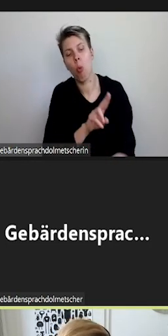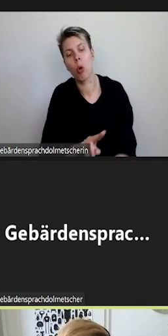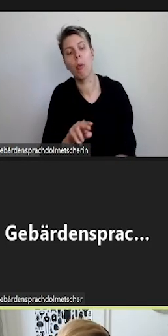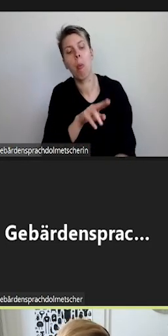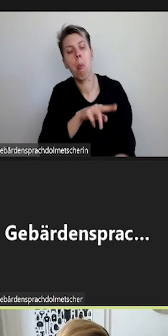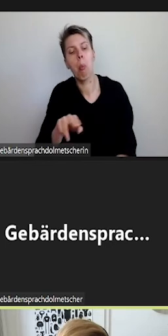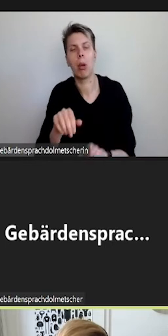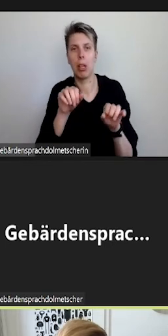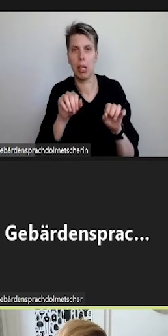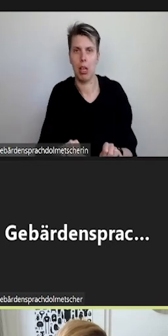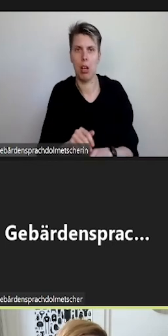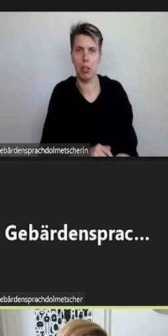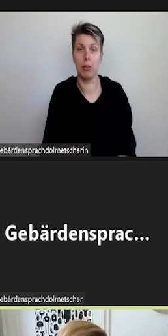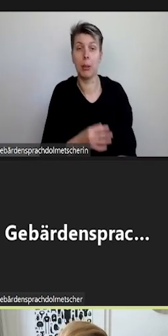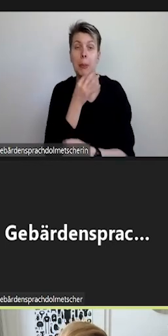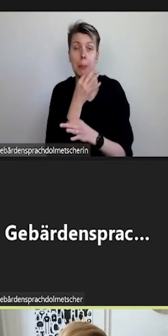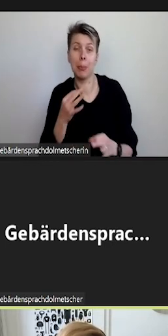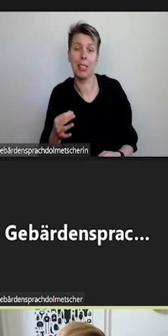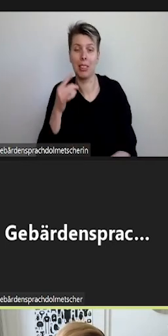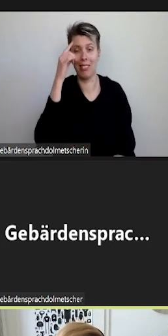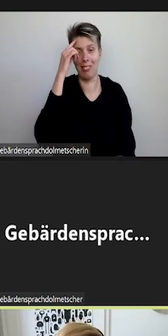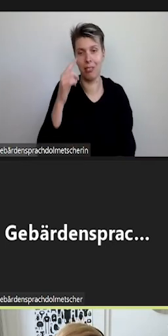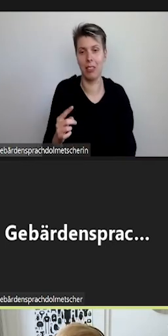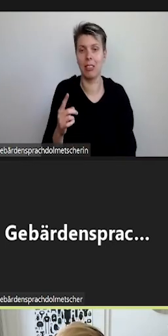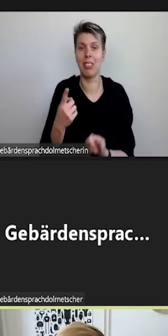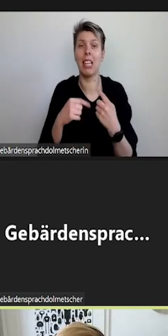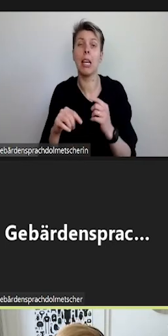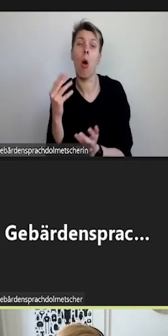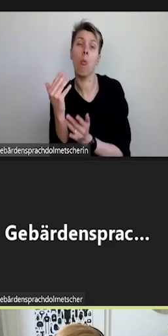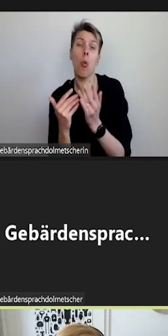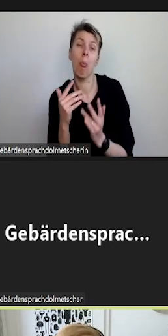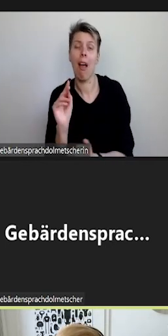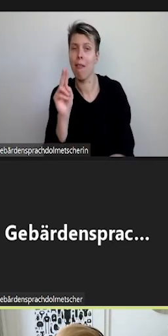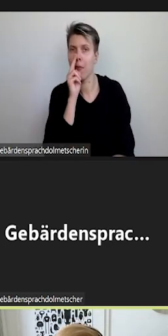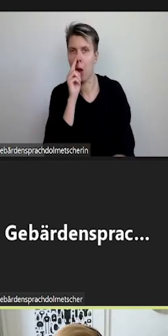ganz exakt wissen zu müssen, wie jetzt eine spezielle Raumnummer lautet.